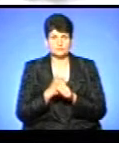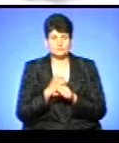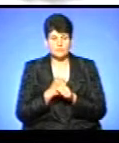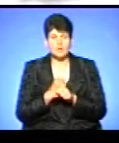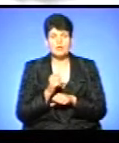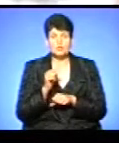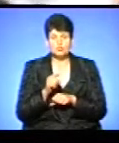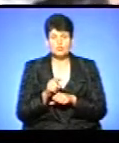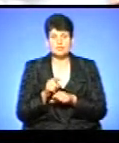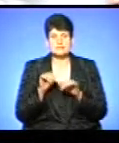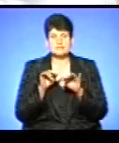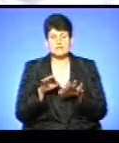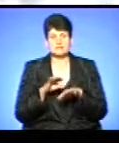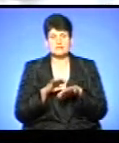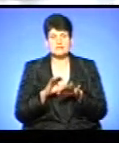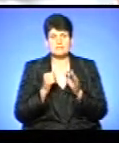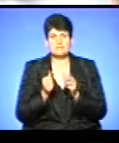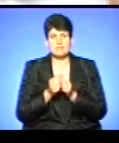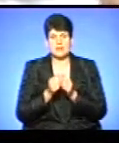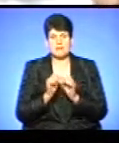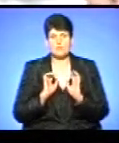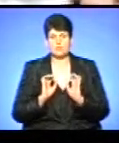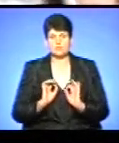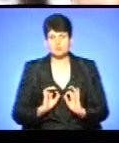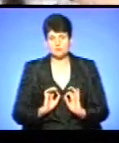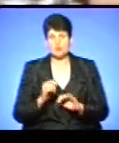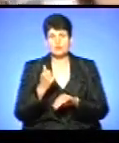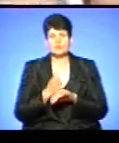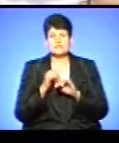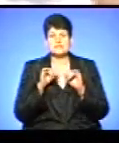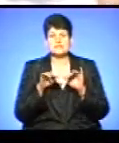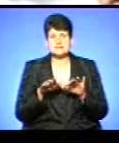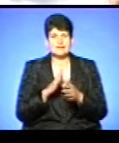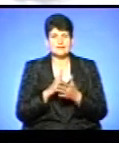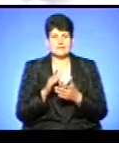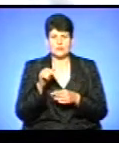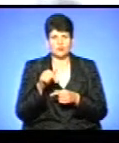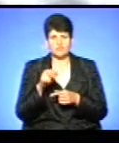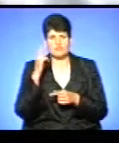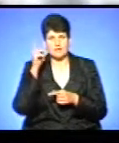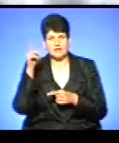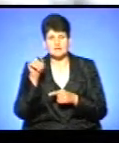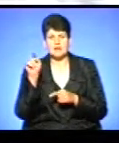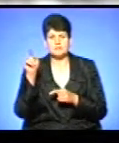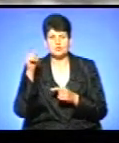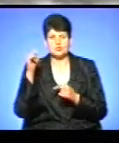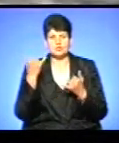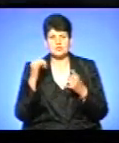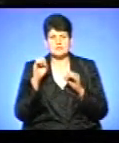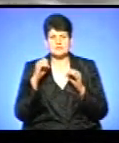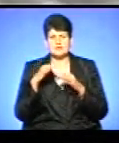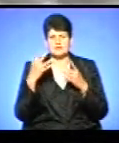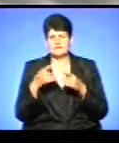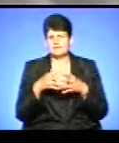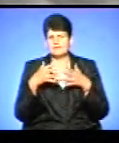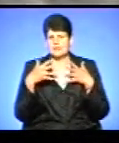захід відбувається під прокуратурою. Головний захід, звичайно, буде не тут, а в Києві. Сьогодні там збирається велика кількість людей.